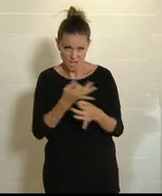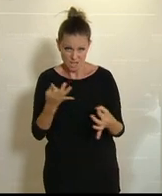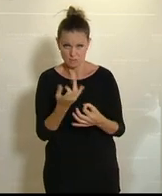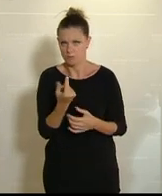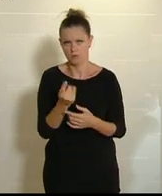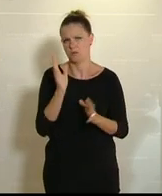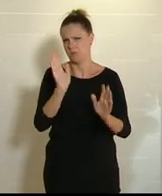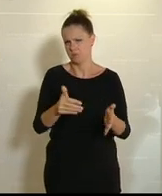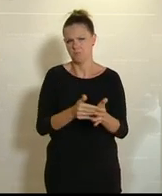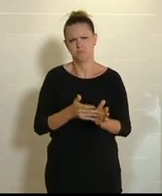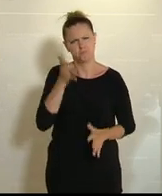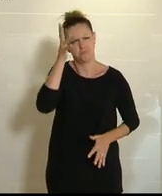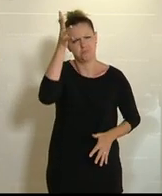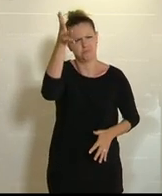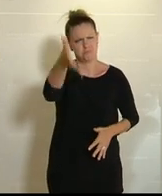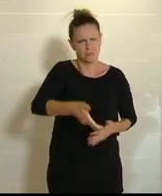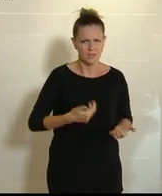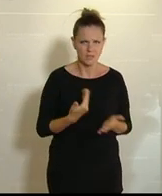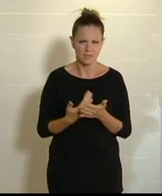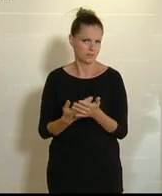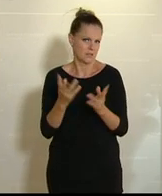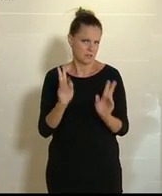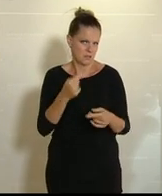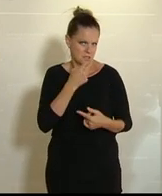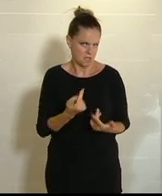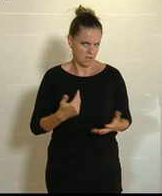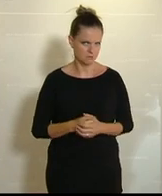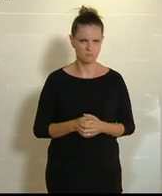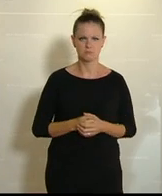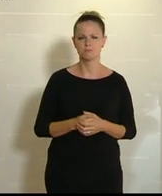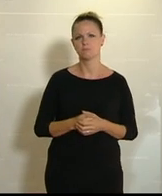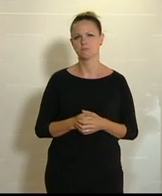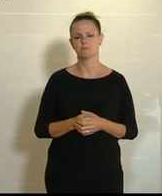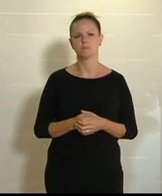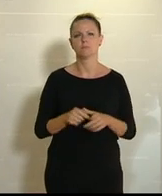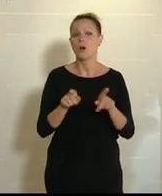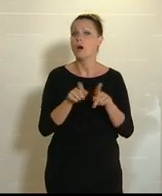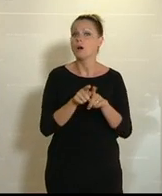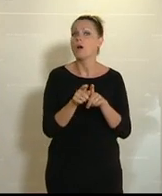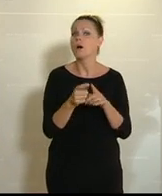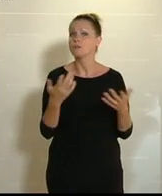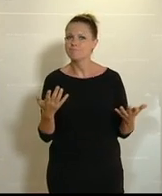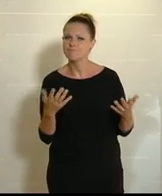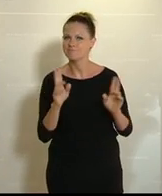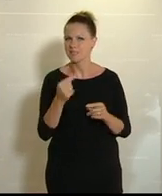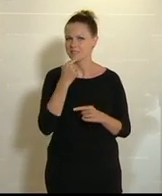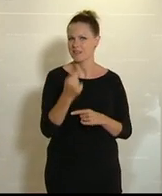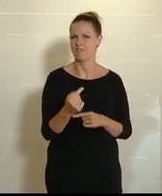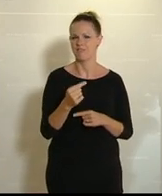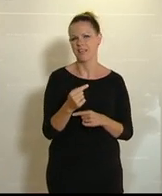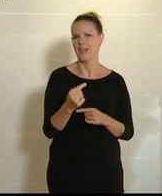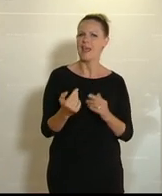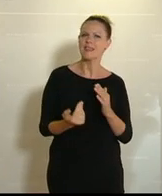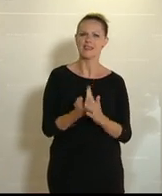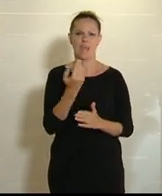bis es so weit ist. Das kann ich Ihnen auch sagen. Und es geht auch darum, die Neo-Österreicher,